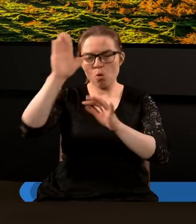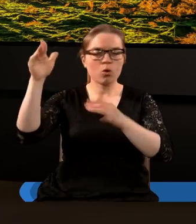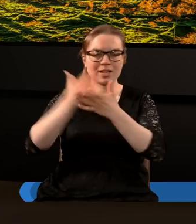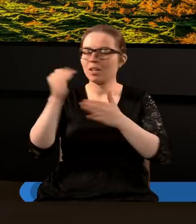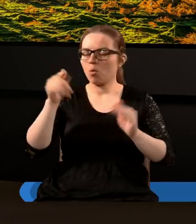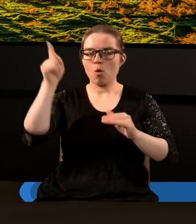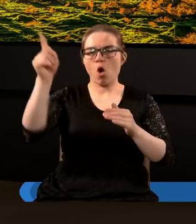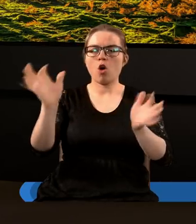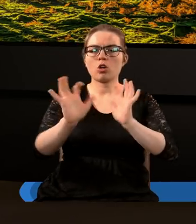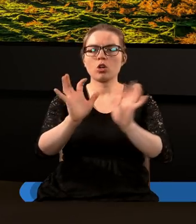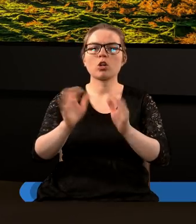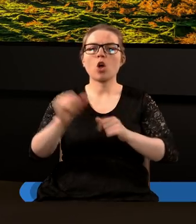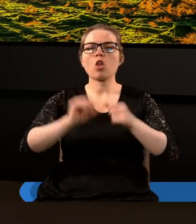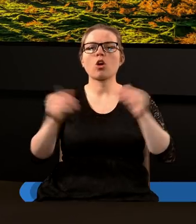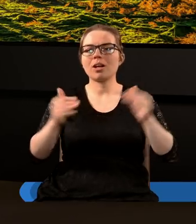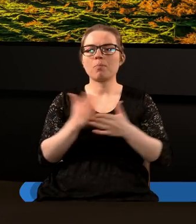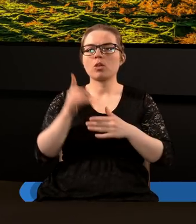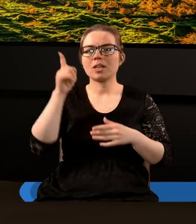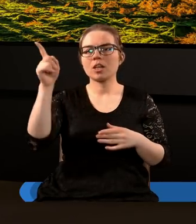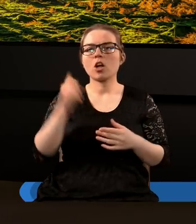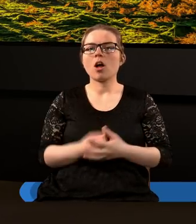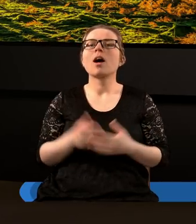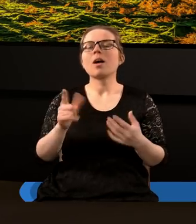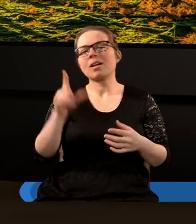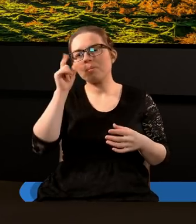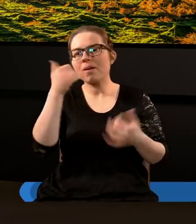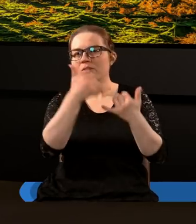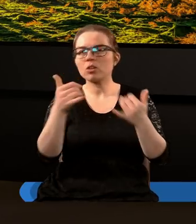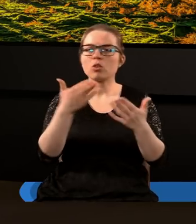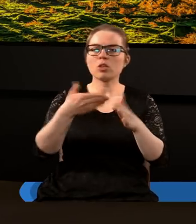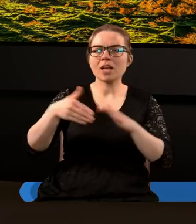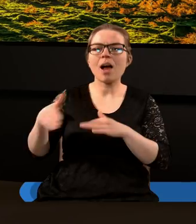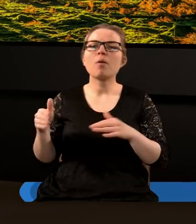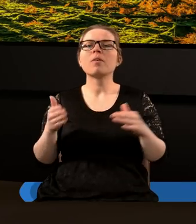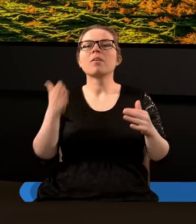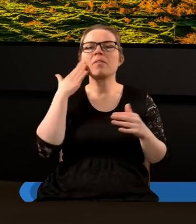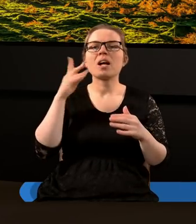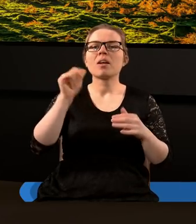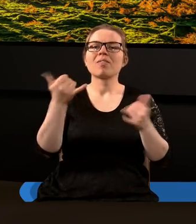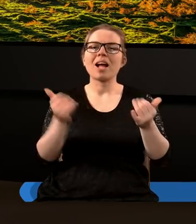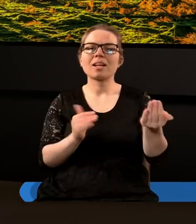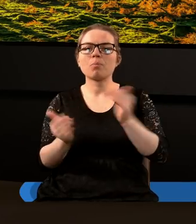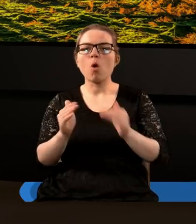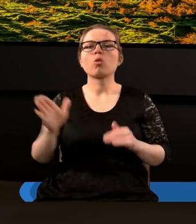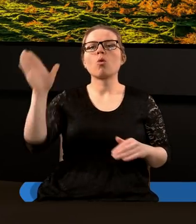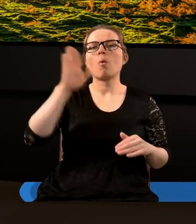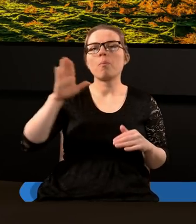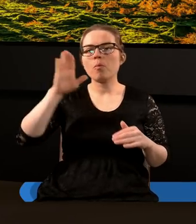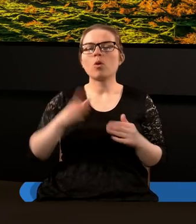i to daje mi też perspektywę żebym wiedział że w jakiś sposób Pan Bóg